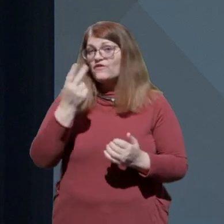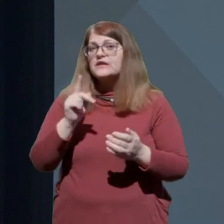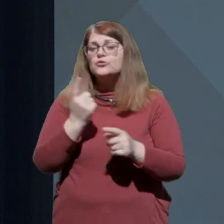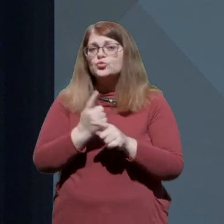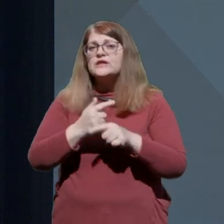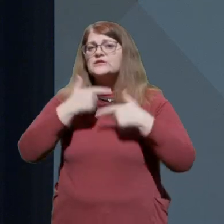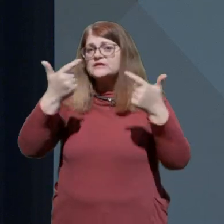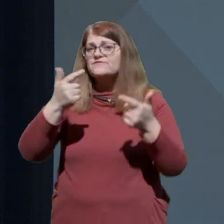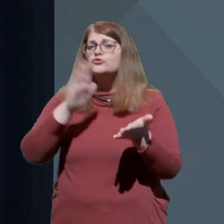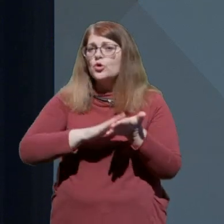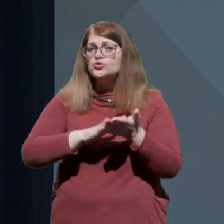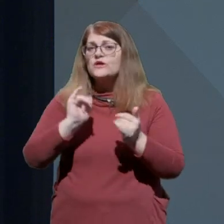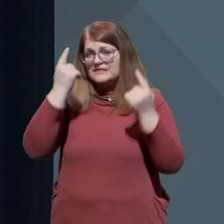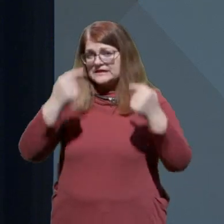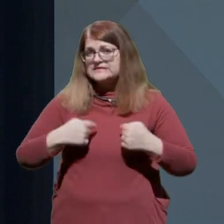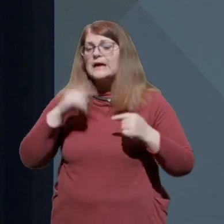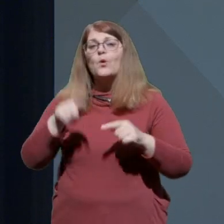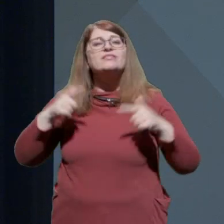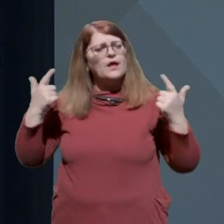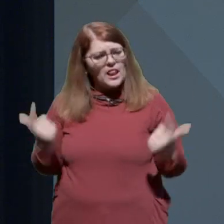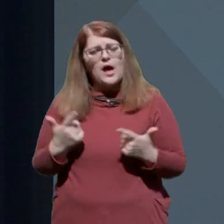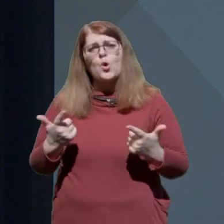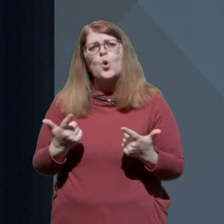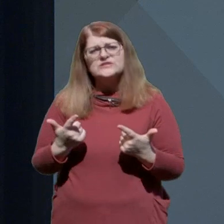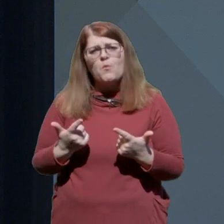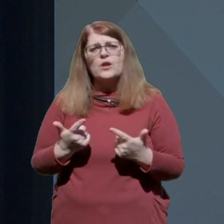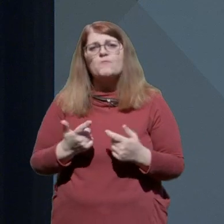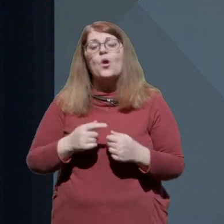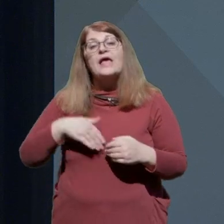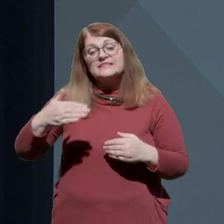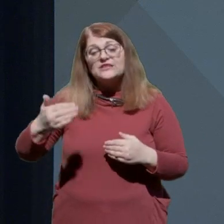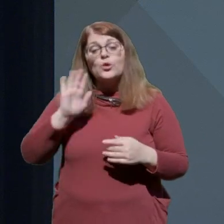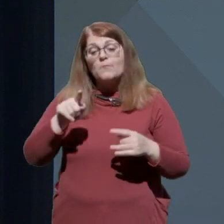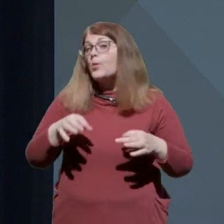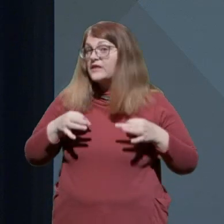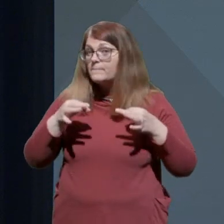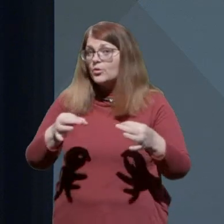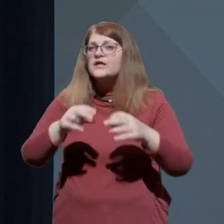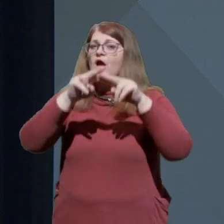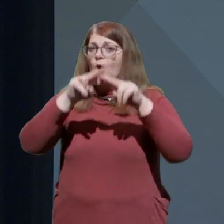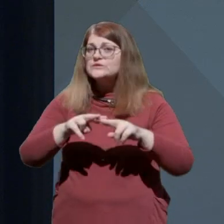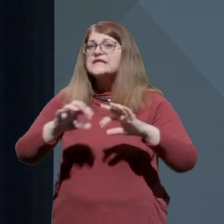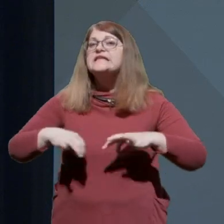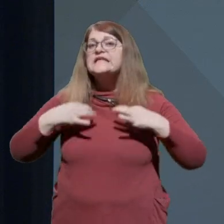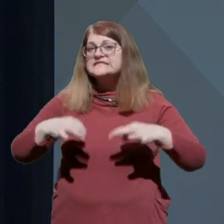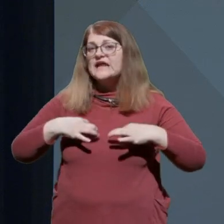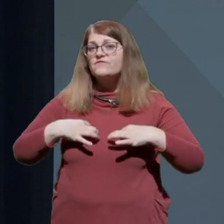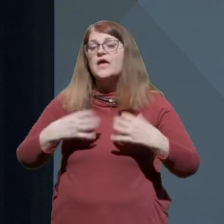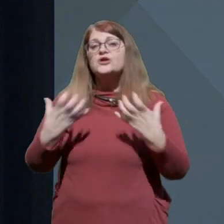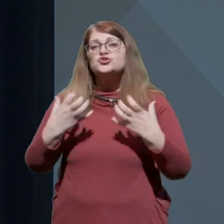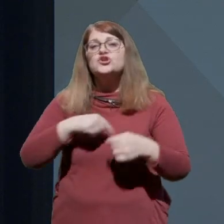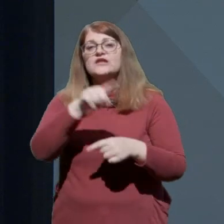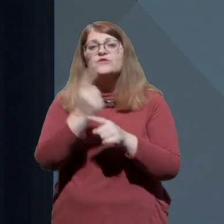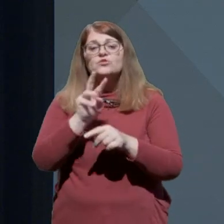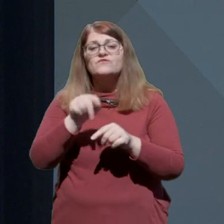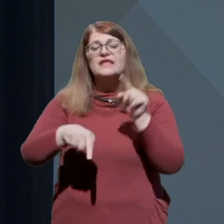da znamo in zmoremo. Nadaljujmo po tej poti. Ostanite zdravi. Želim vam tudi v